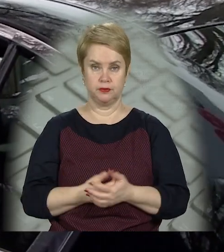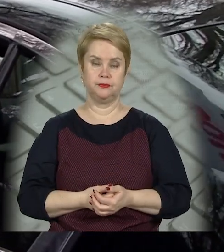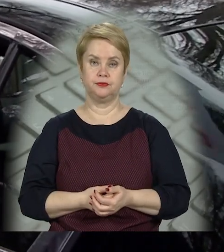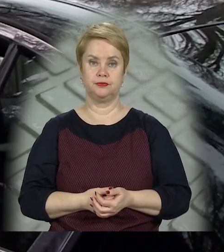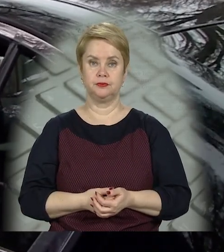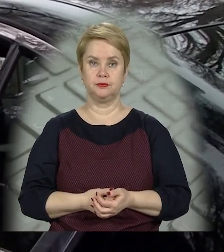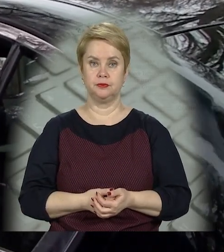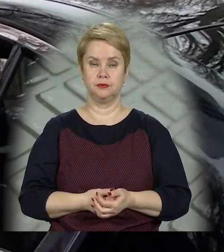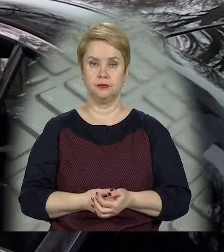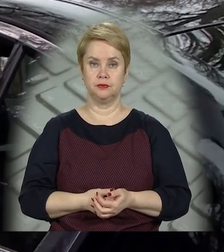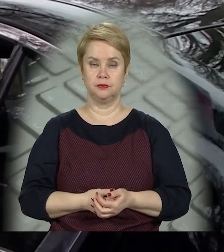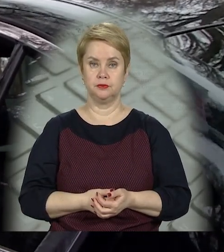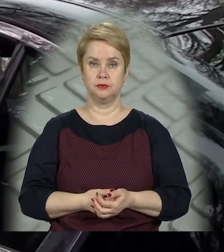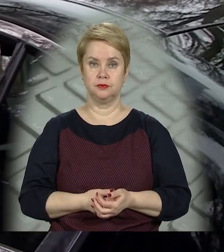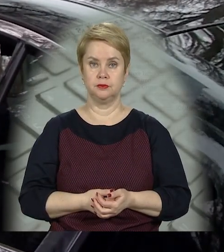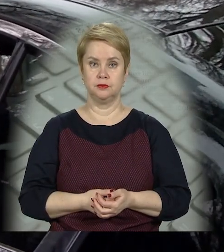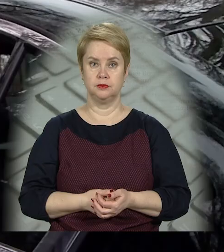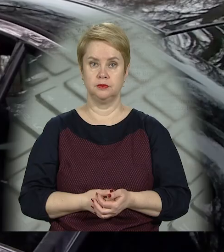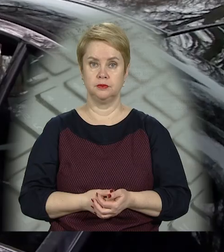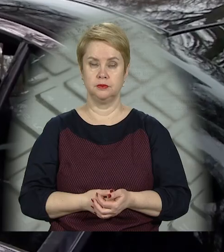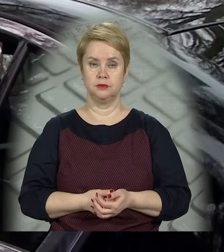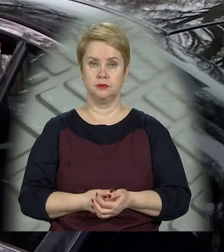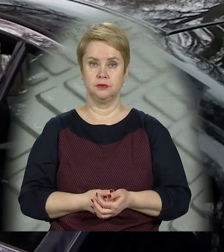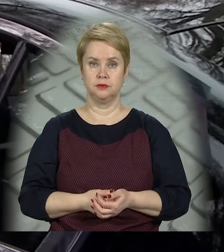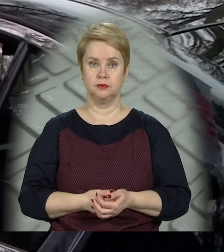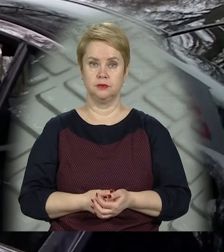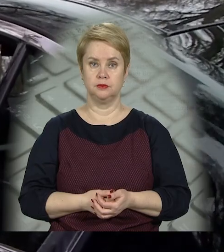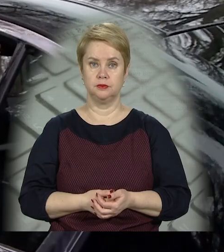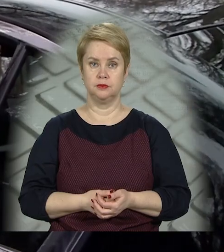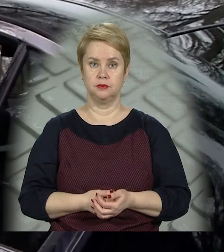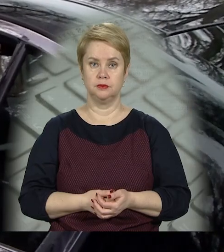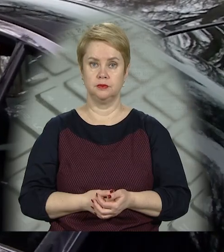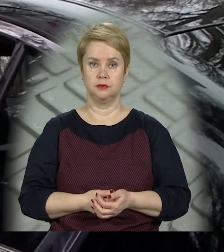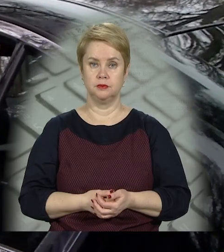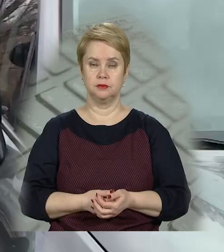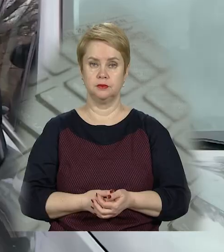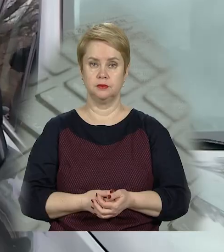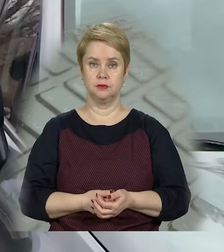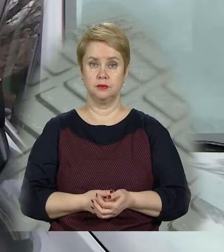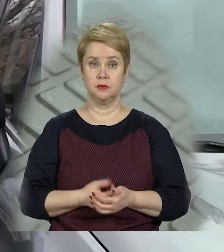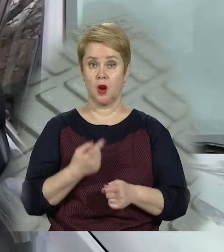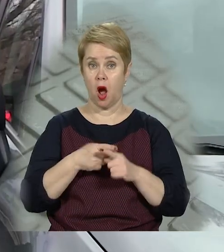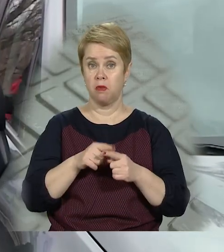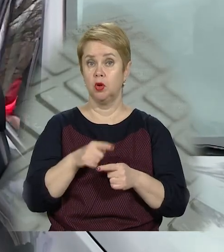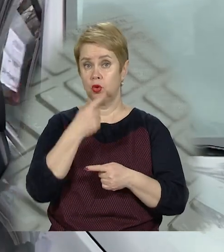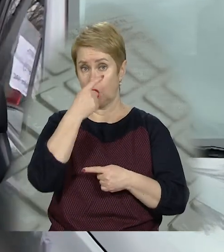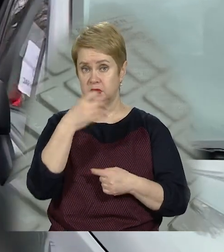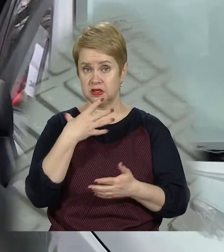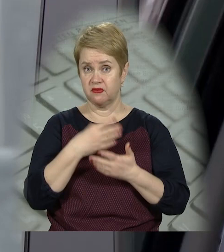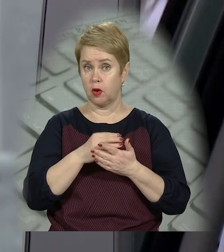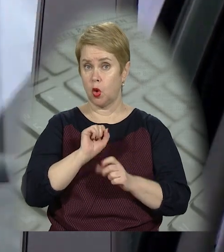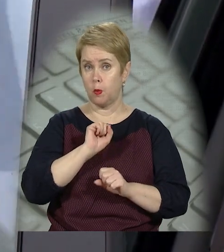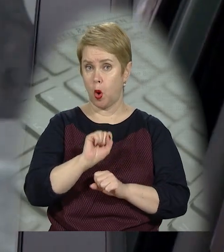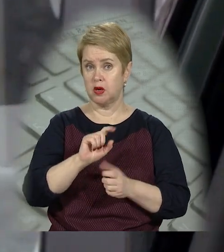Которі 129 і 128 вступили в силу, вона вже не випрощена системна водовження. Аби вкотре донести свою